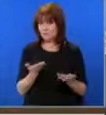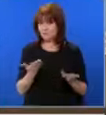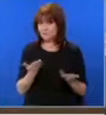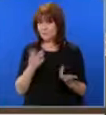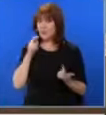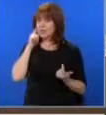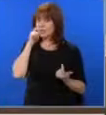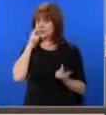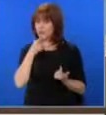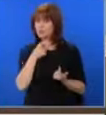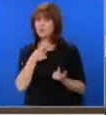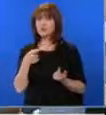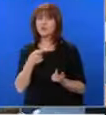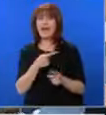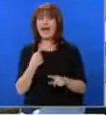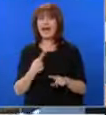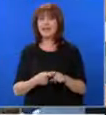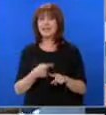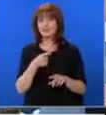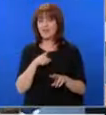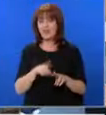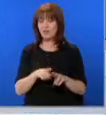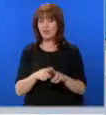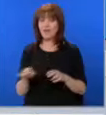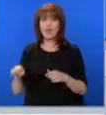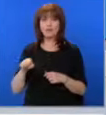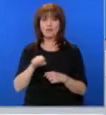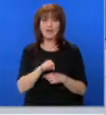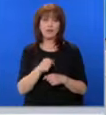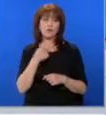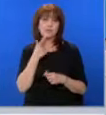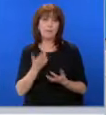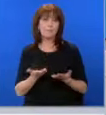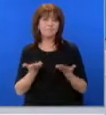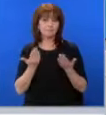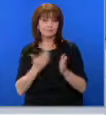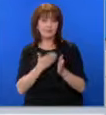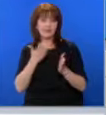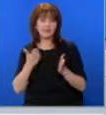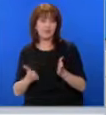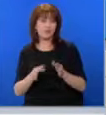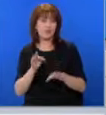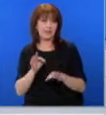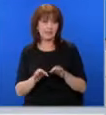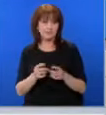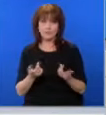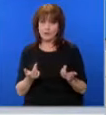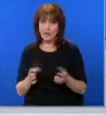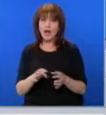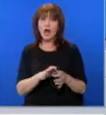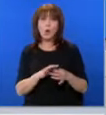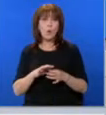е довело страната до предсрочни парламентарни избори. Както политиците, така и ЦИК се готви за